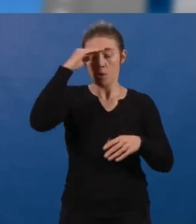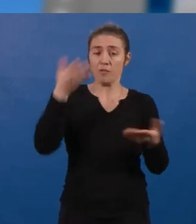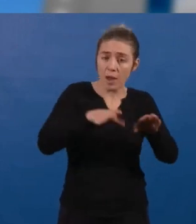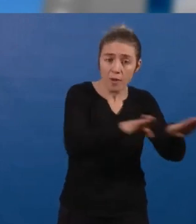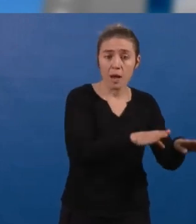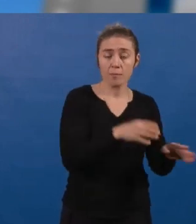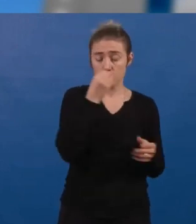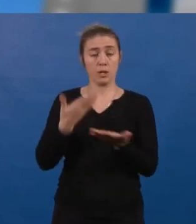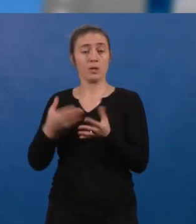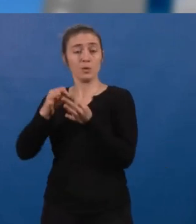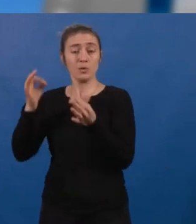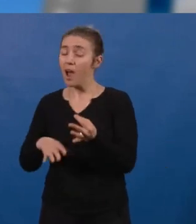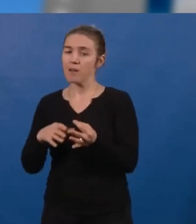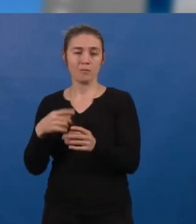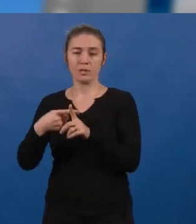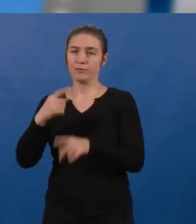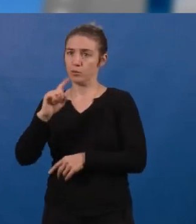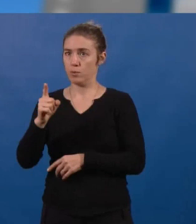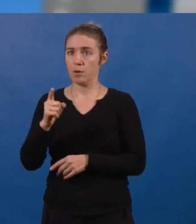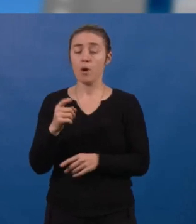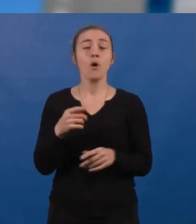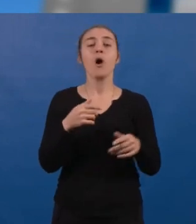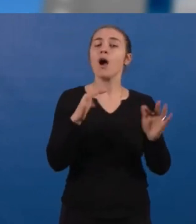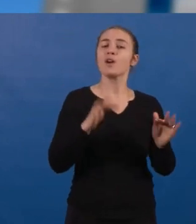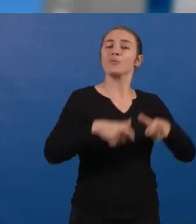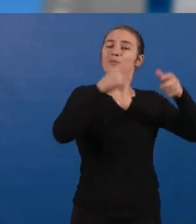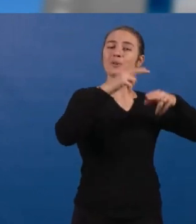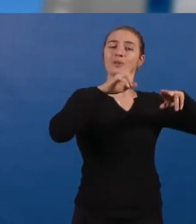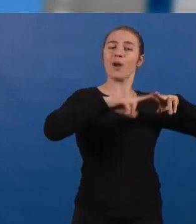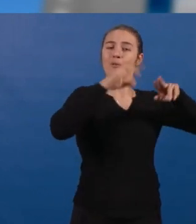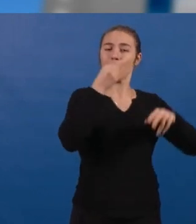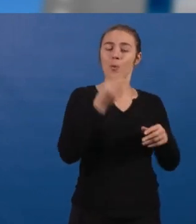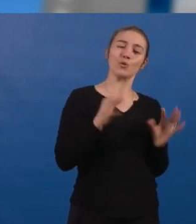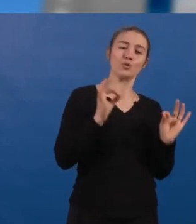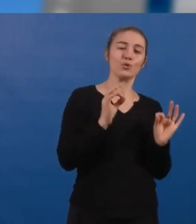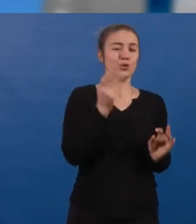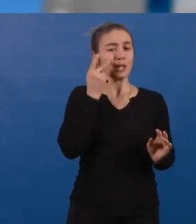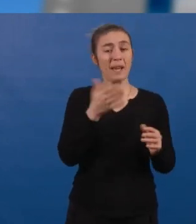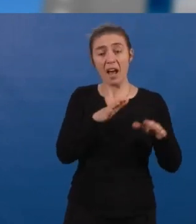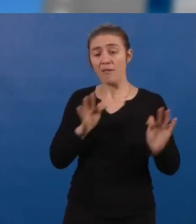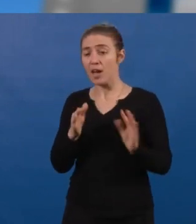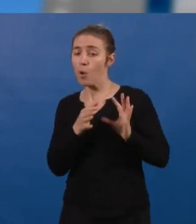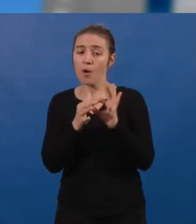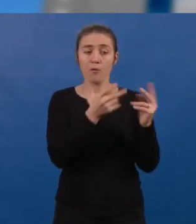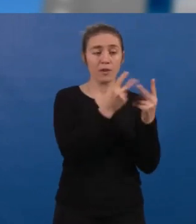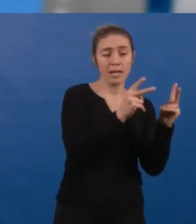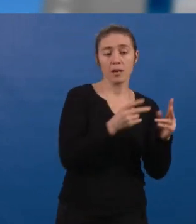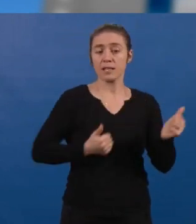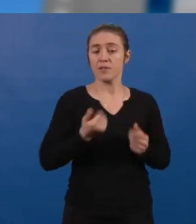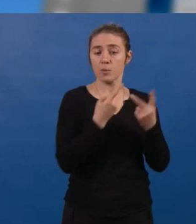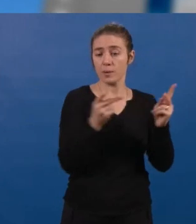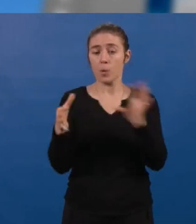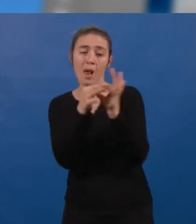le compte n'y est pas. Car si on redonne de la dignité dans l'habitat, on n'améliore pas le rapport à la ville et à ses services publics.